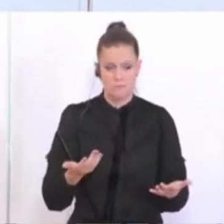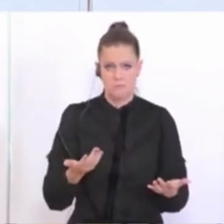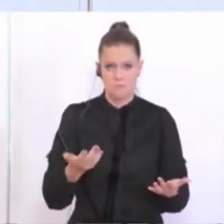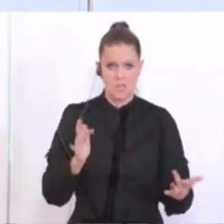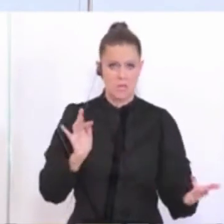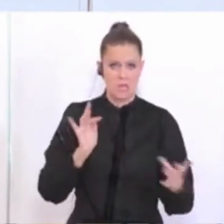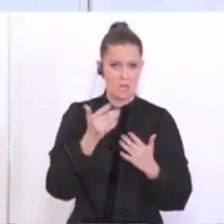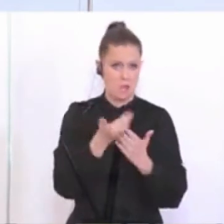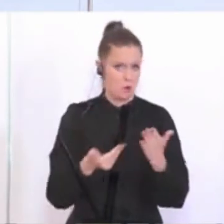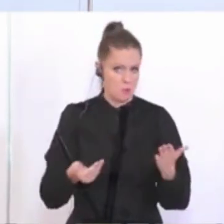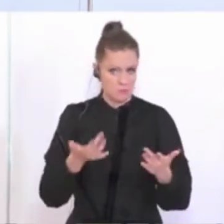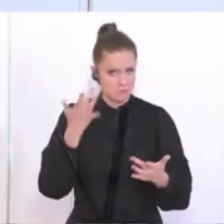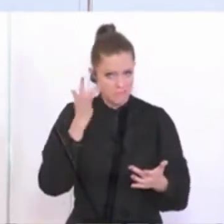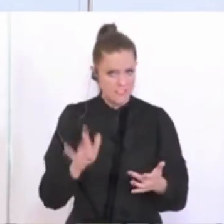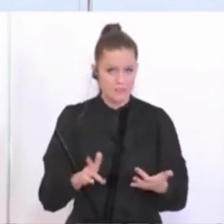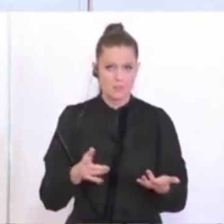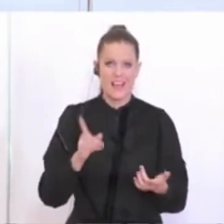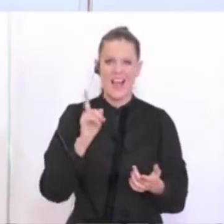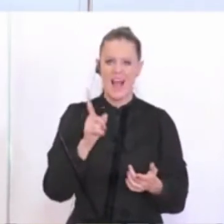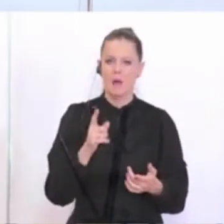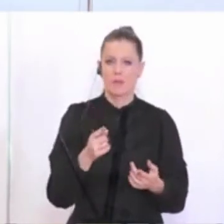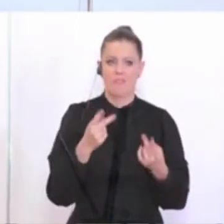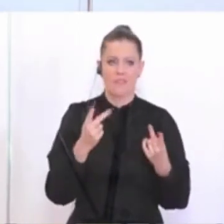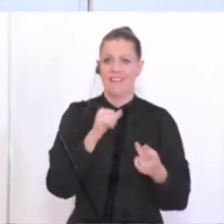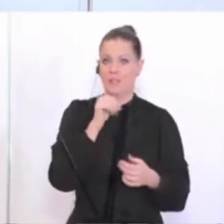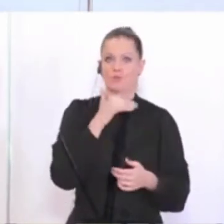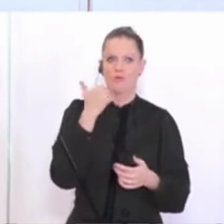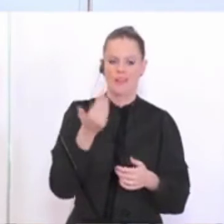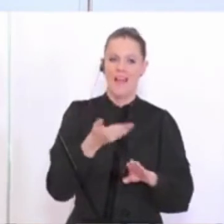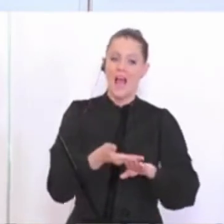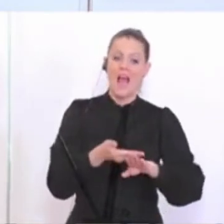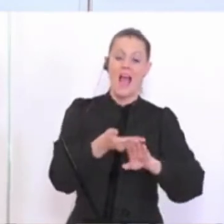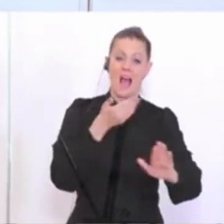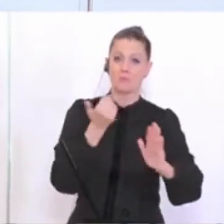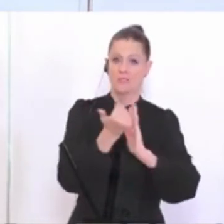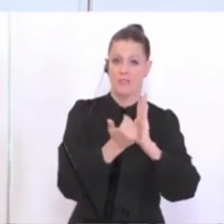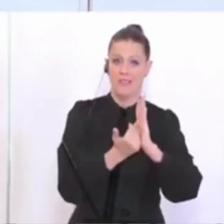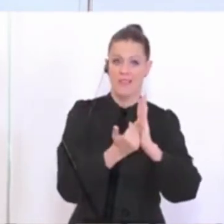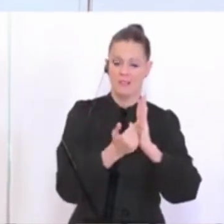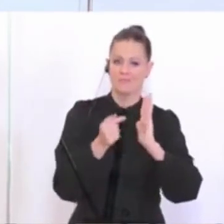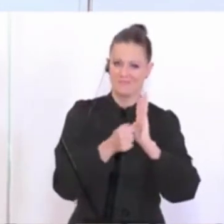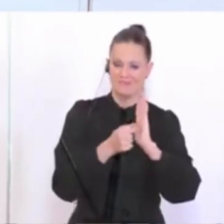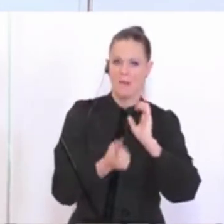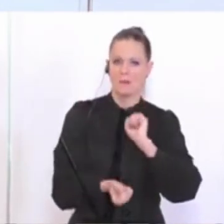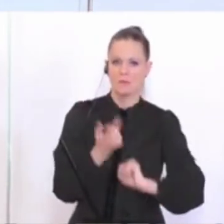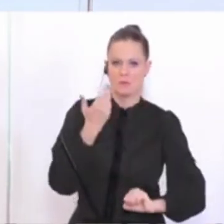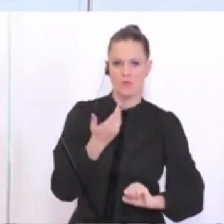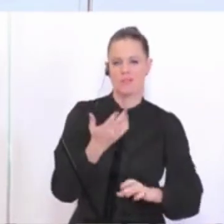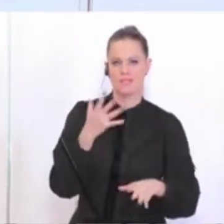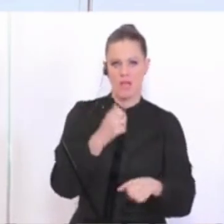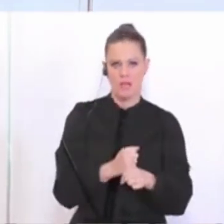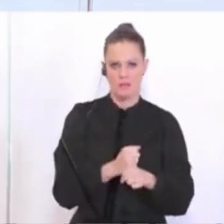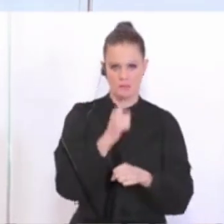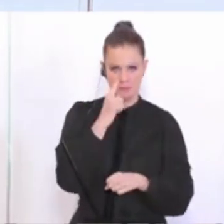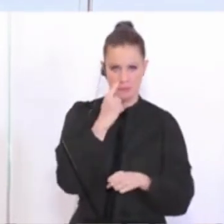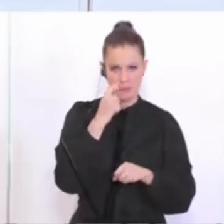spricht, außer dass immer die, sind ja nicht so viele, ja, vor allem die Abstandsregeln einzuhalten sind. Und die